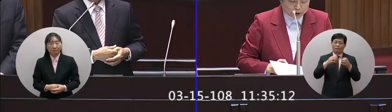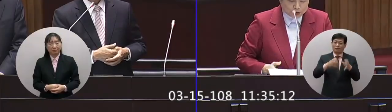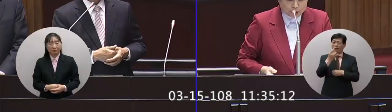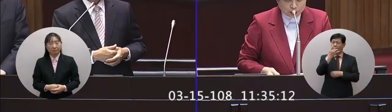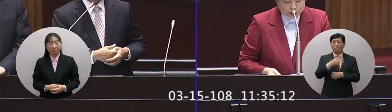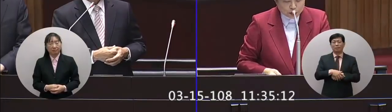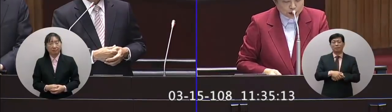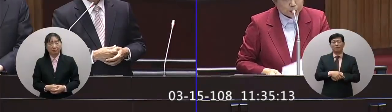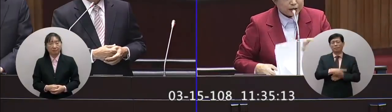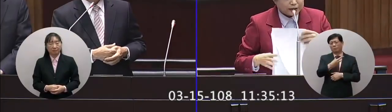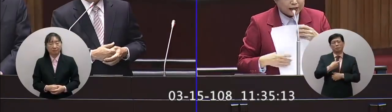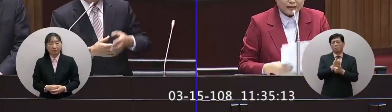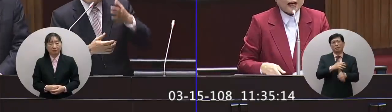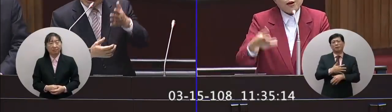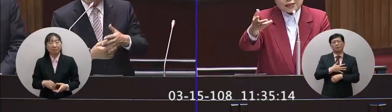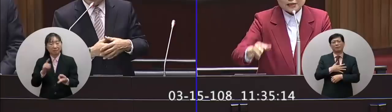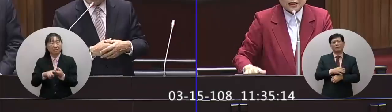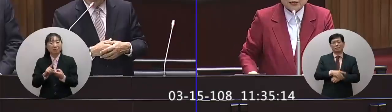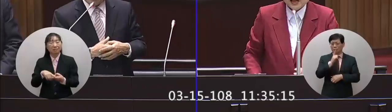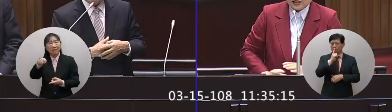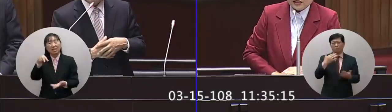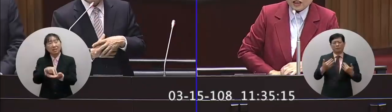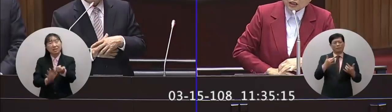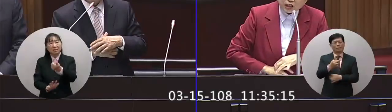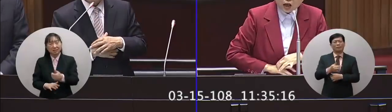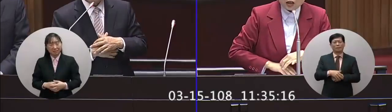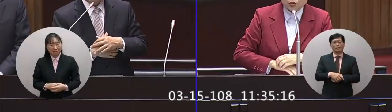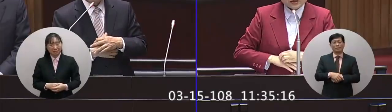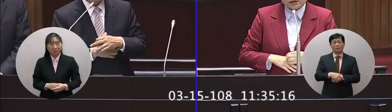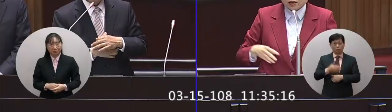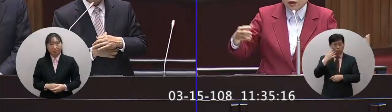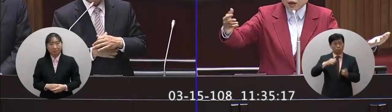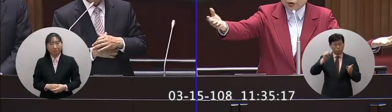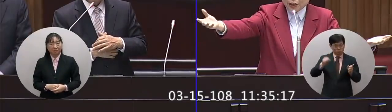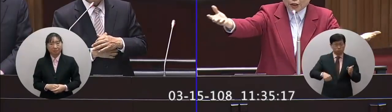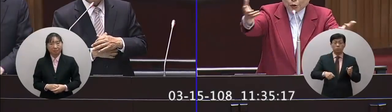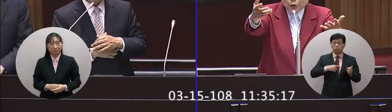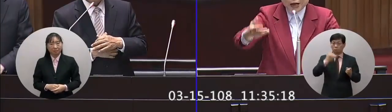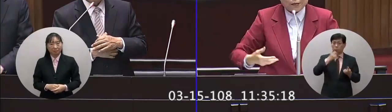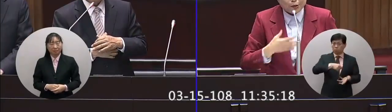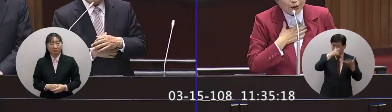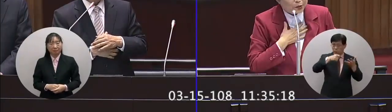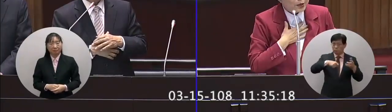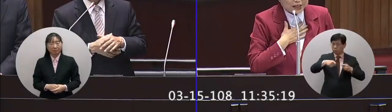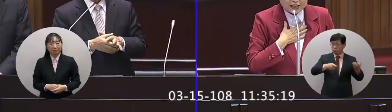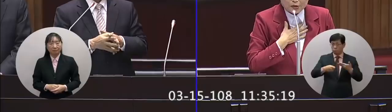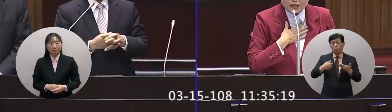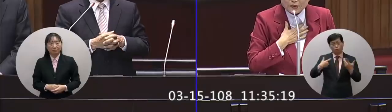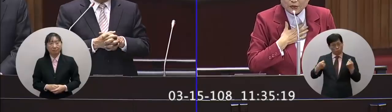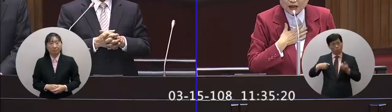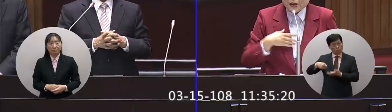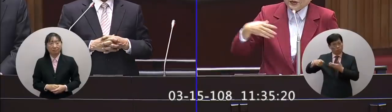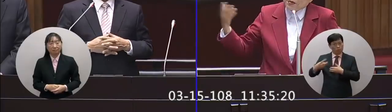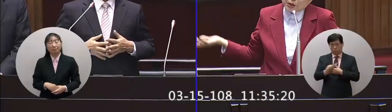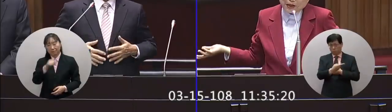我們都回鍋的人講話講三個你如果贊成你們就可以提出對岸我也可以